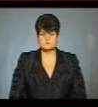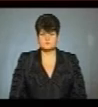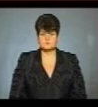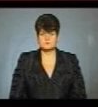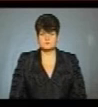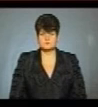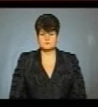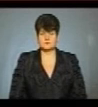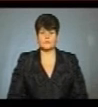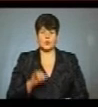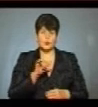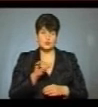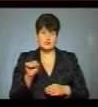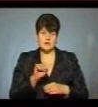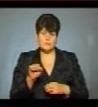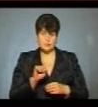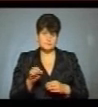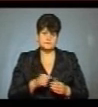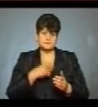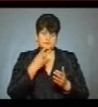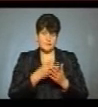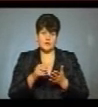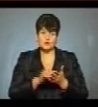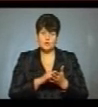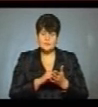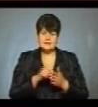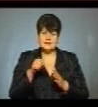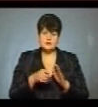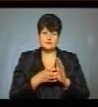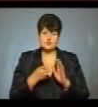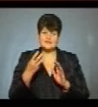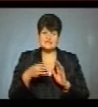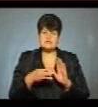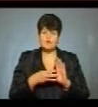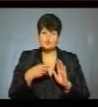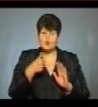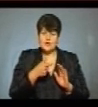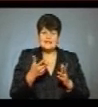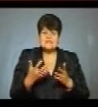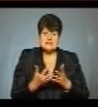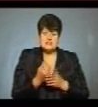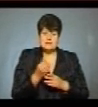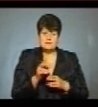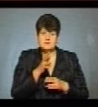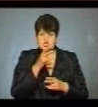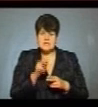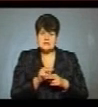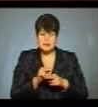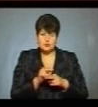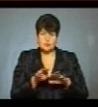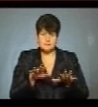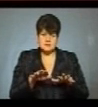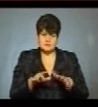У Теребовлі репрезентували документ 1938 року, який знайшли під час ремонту місцевої